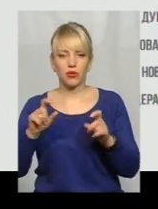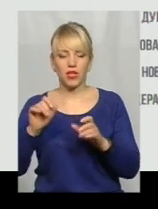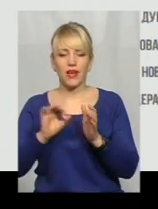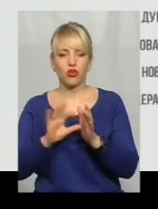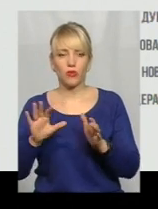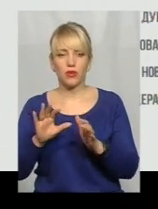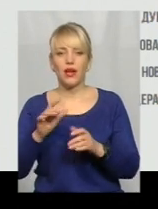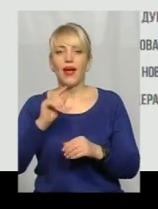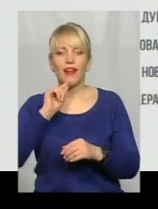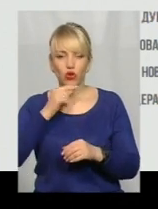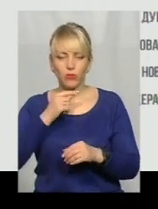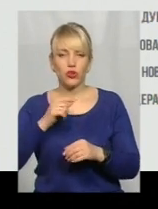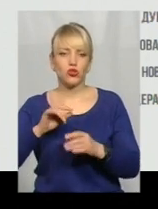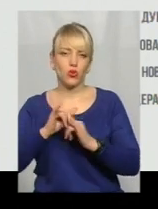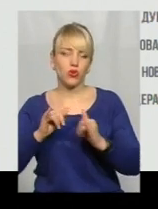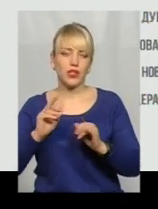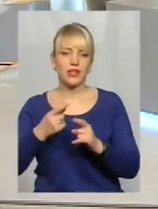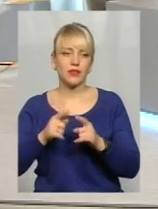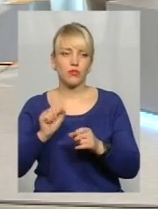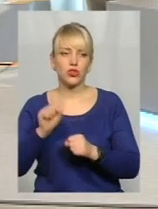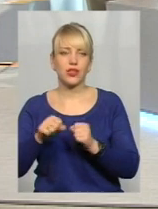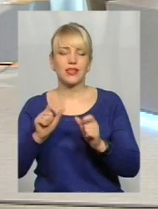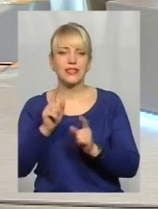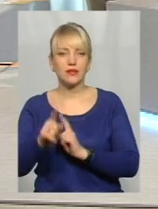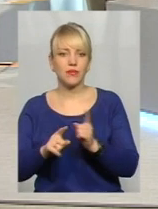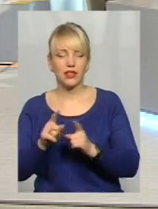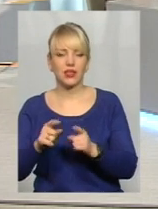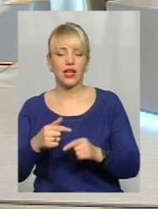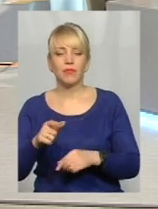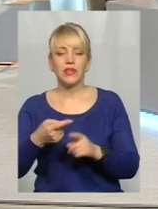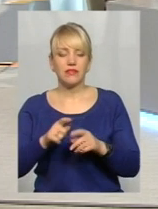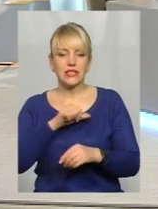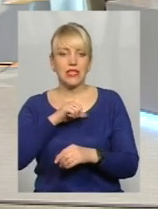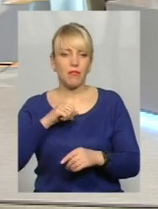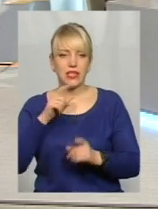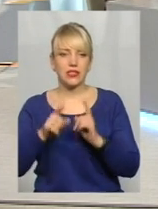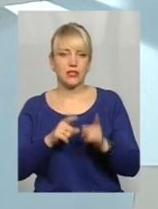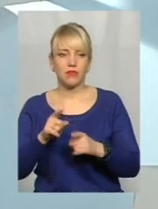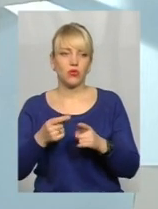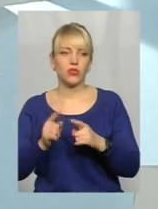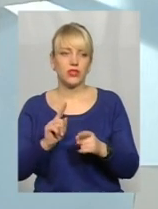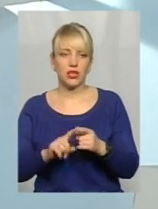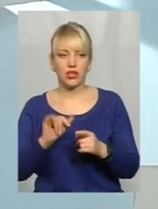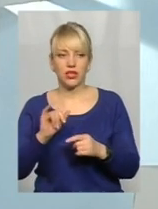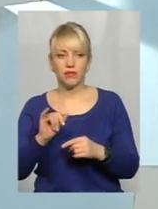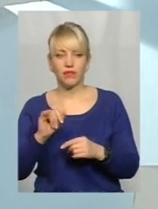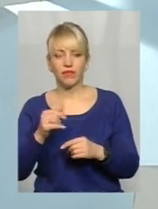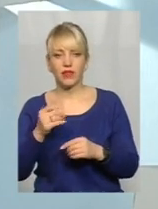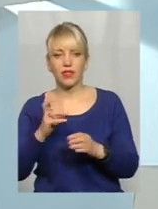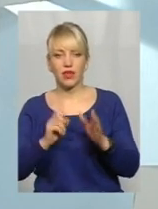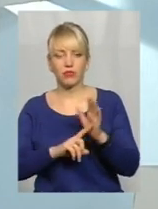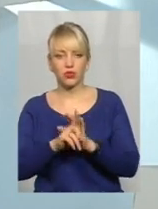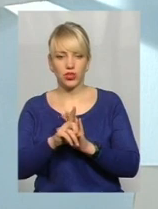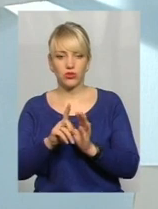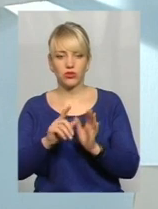розвитку. Як цю тенденцію можна змінити? Вона сама змінюється. Ту цифру, яку ми зараз маємо на початок